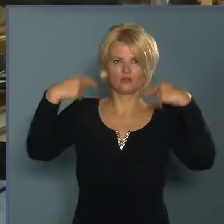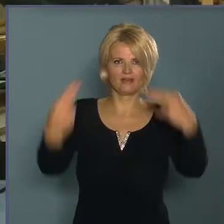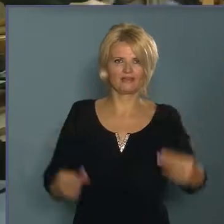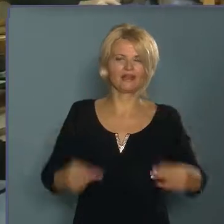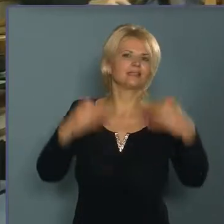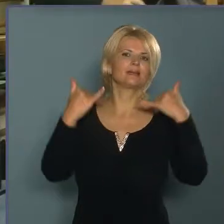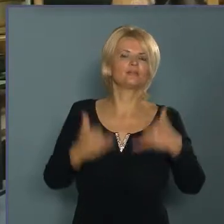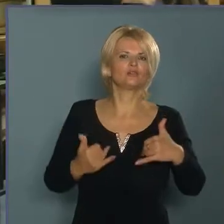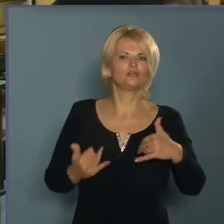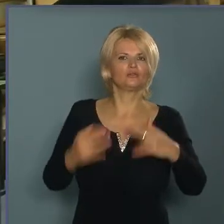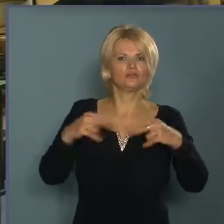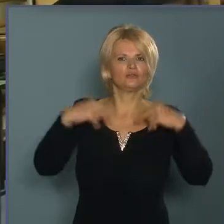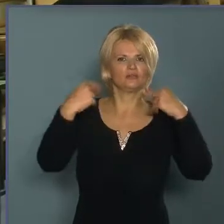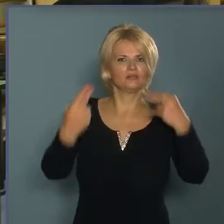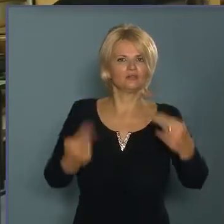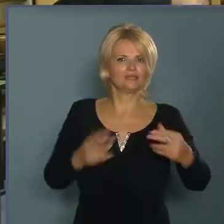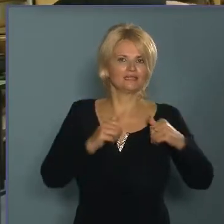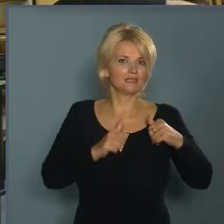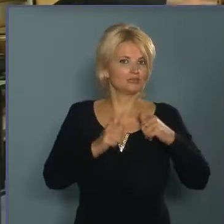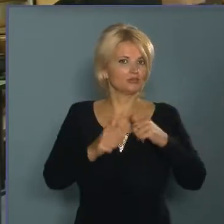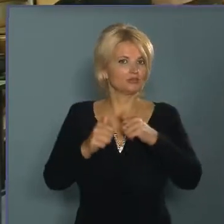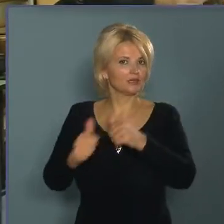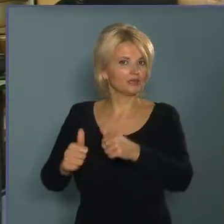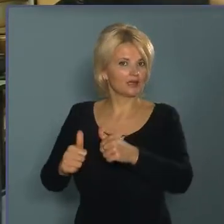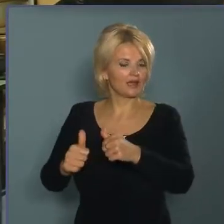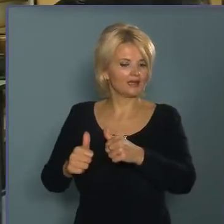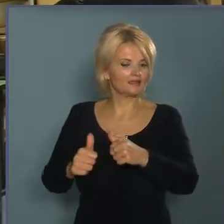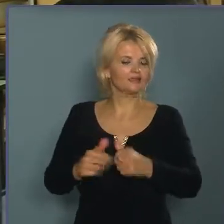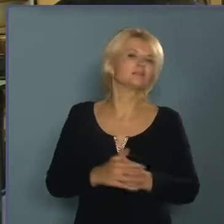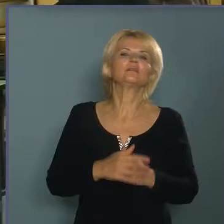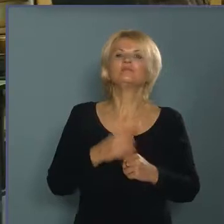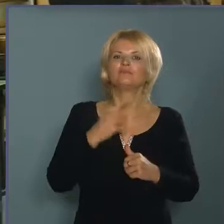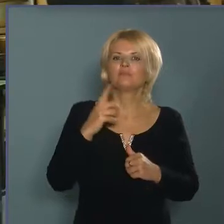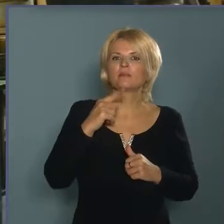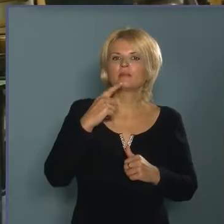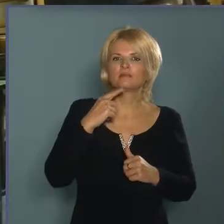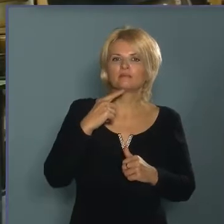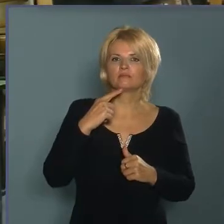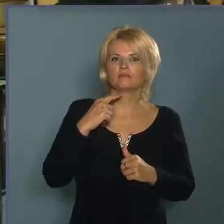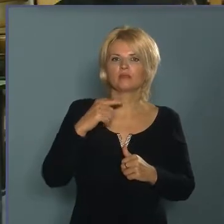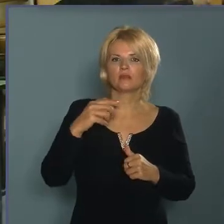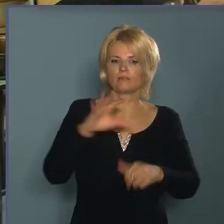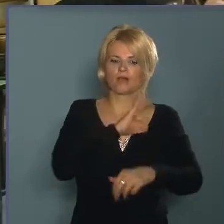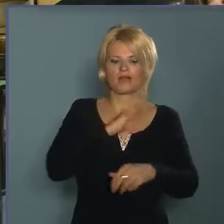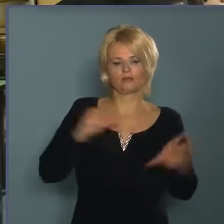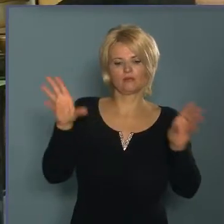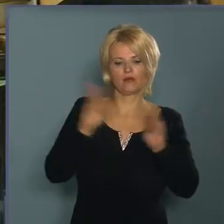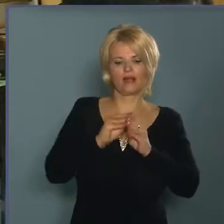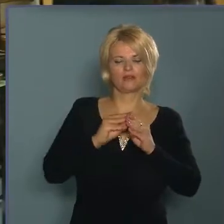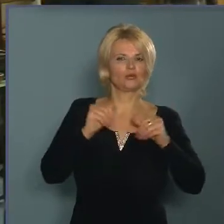Mosok hozzá az a kíséreket, mert azt mondjuk erre, amit éritétel barátommal csináljuk, hogy ez a kísére,